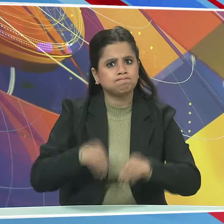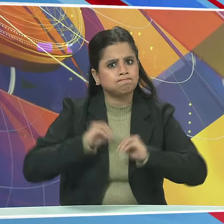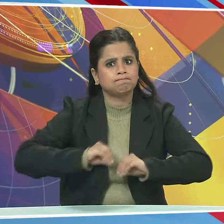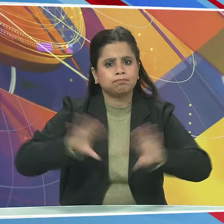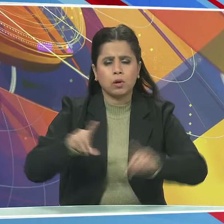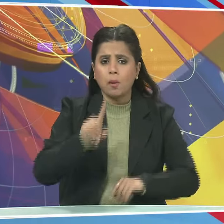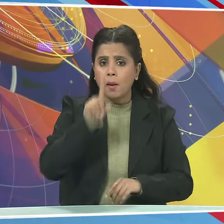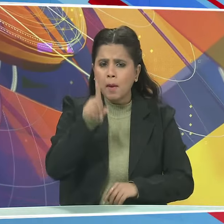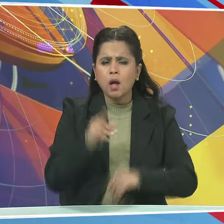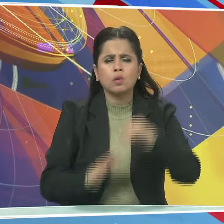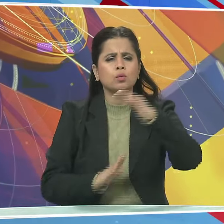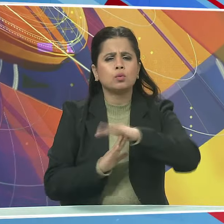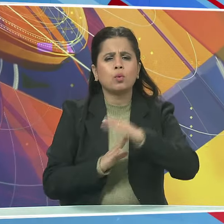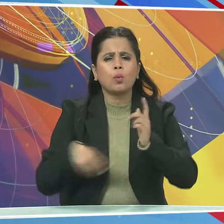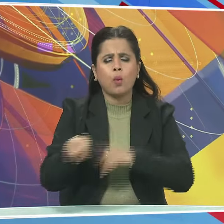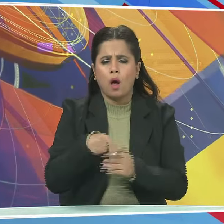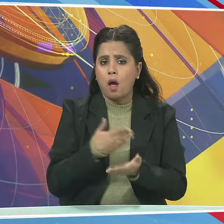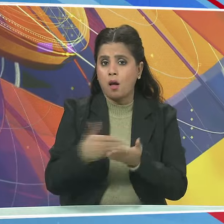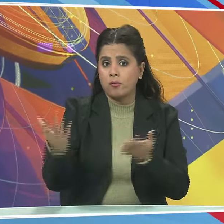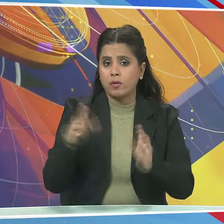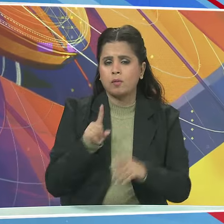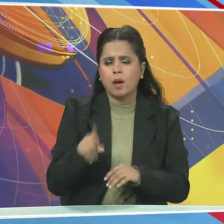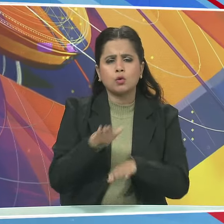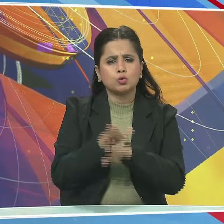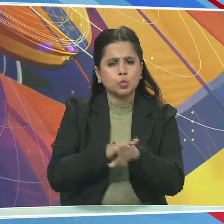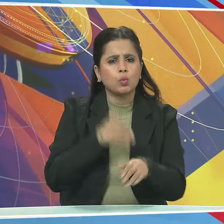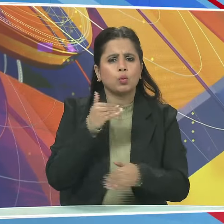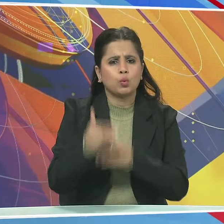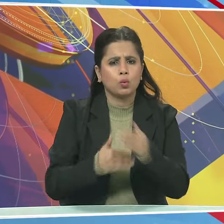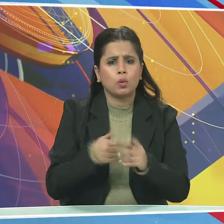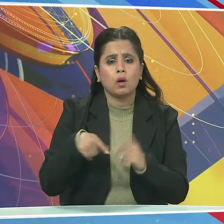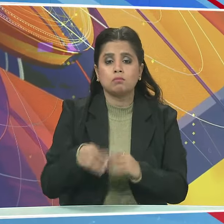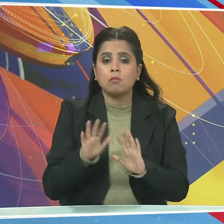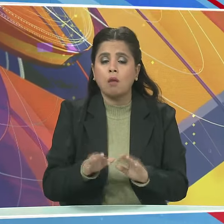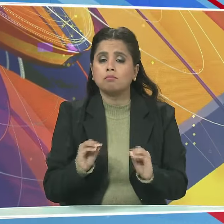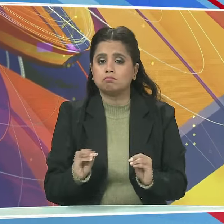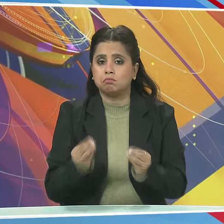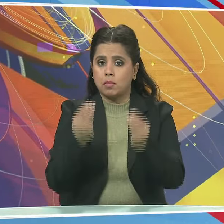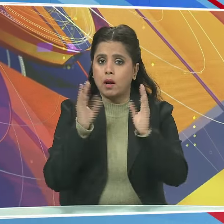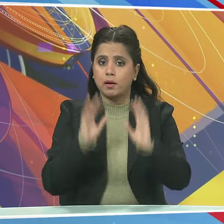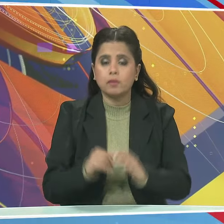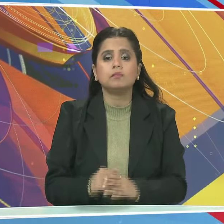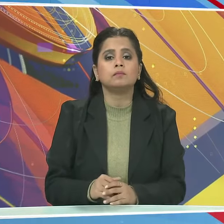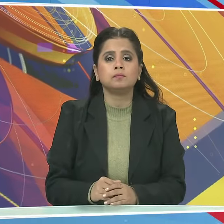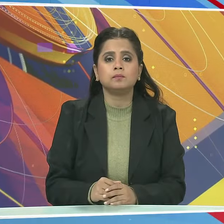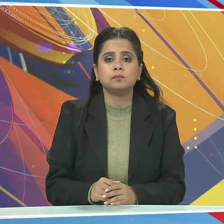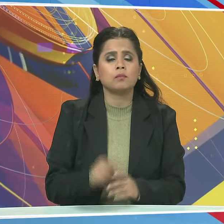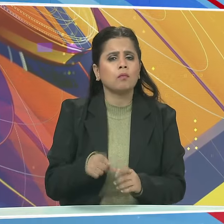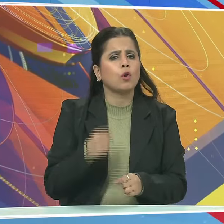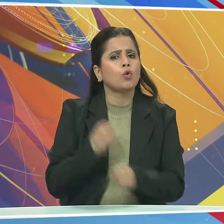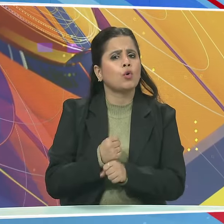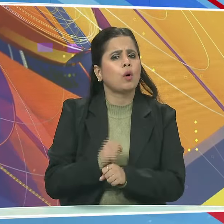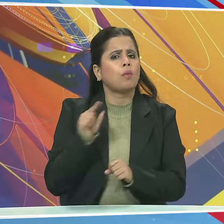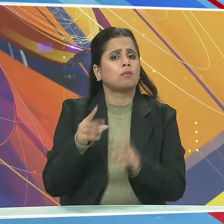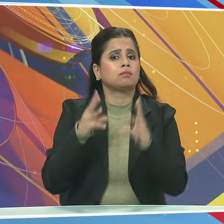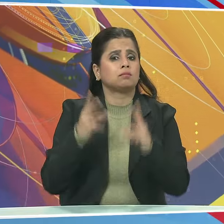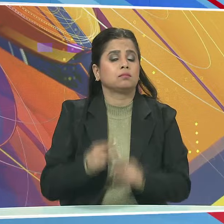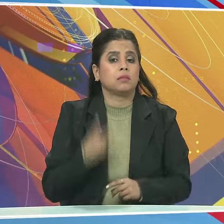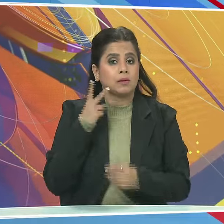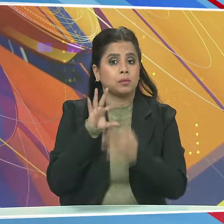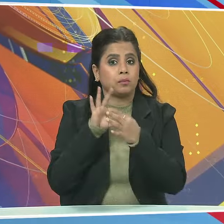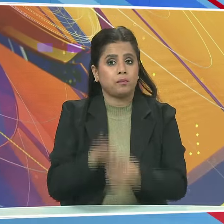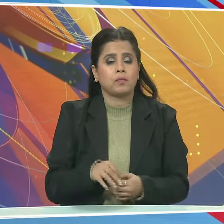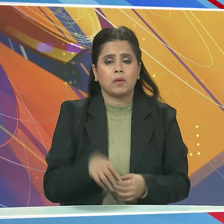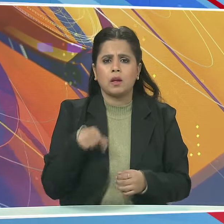हलांकि पाबंदियां हटाने के बाद से धीरे धीरे इसमें सुधार हो रहा है सरकारी आकड़ों के अनुसार